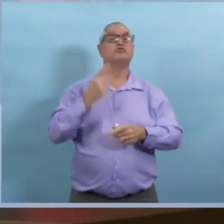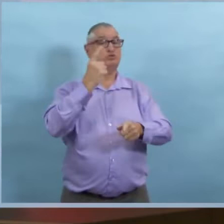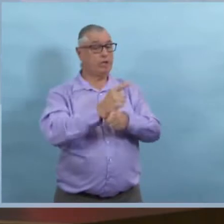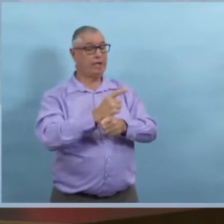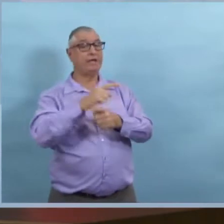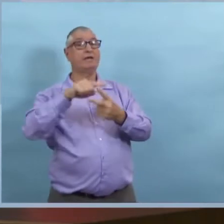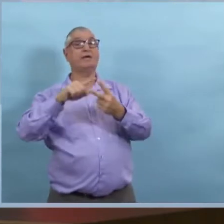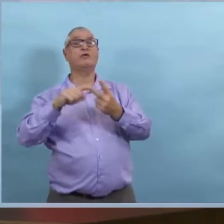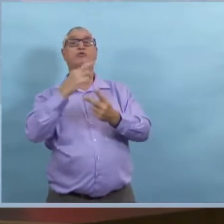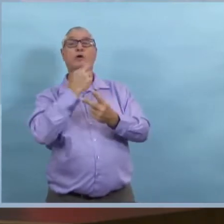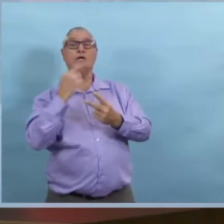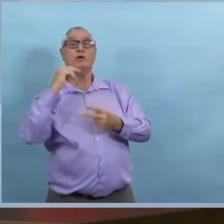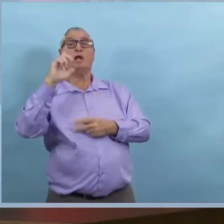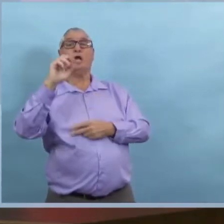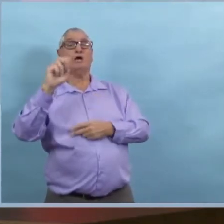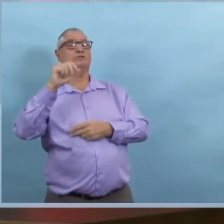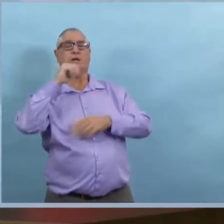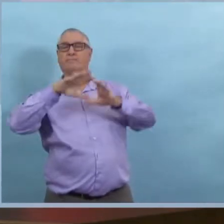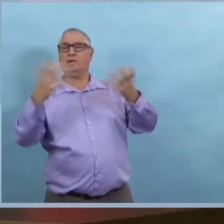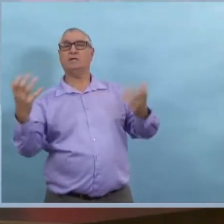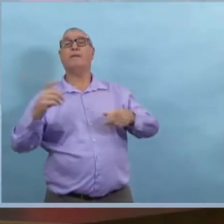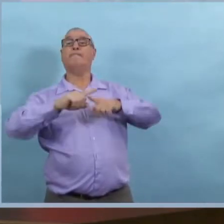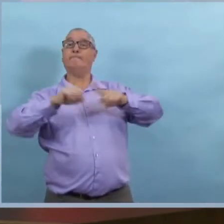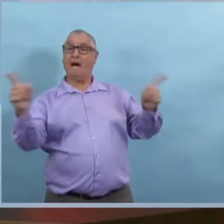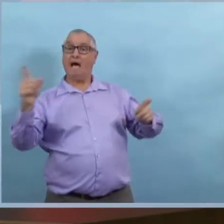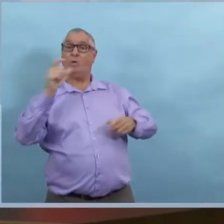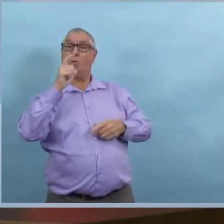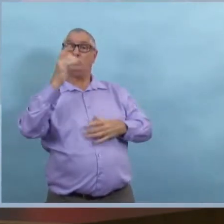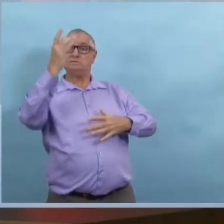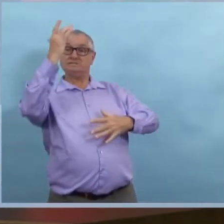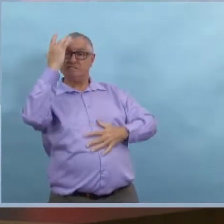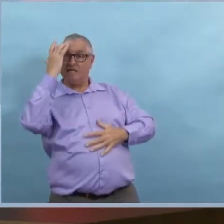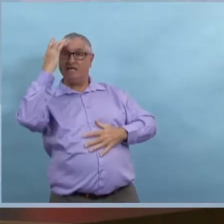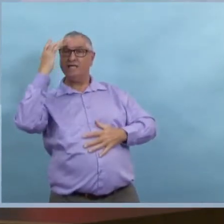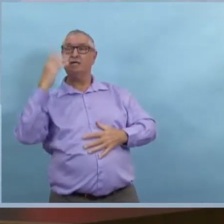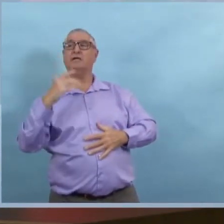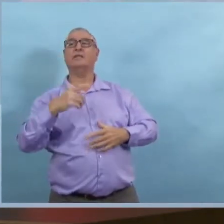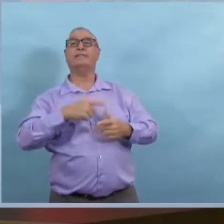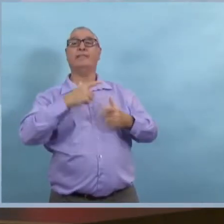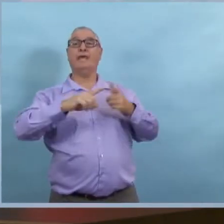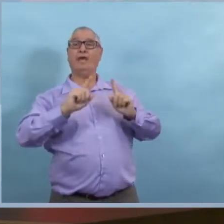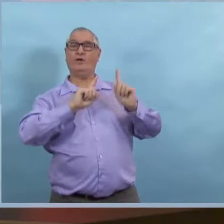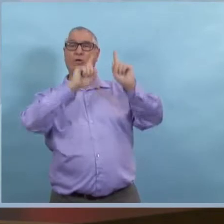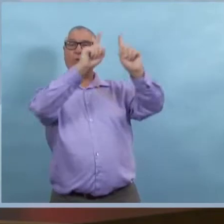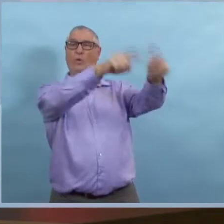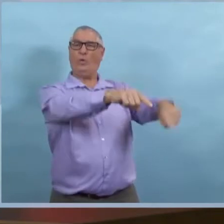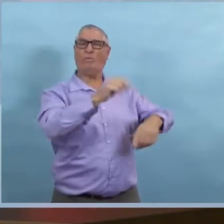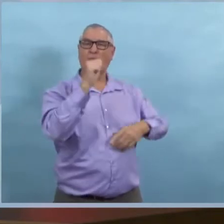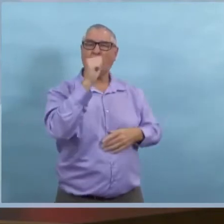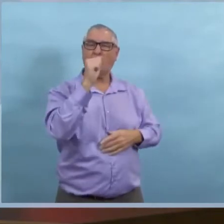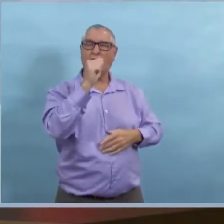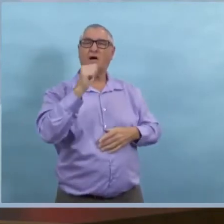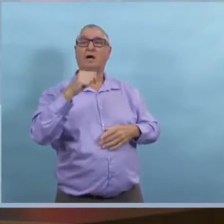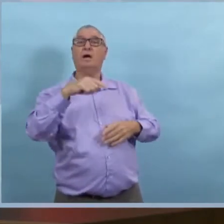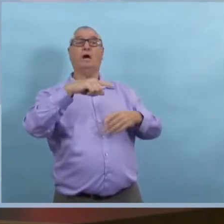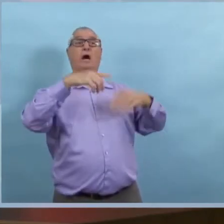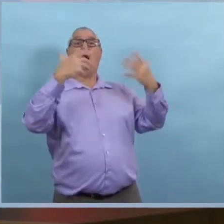Oui, on a vu des gens qui étaient symptomatiques pendant plusieurs jours et qui ont eu un grand nombre de contacts.